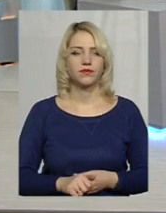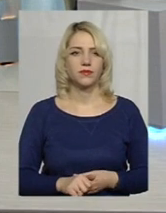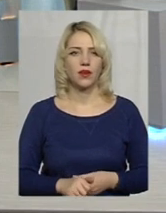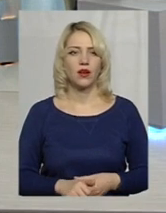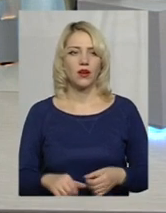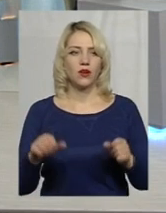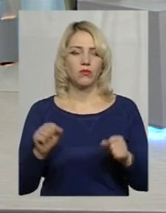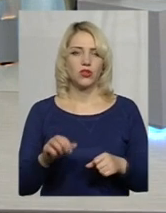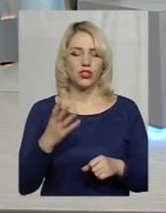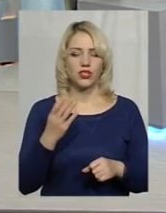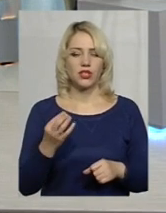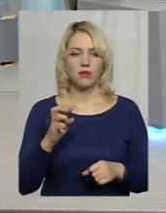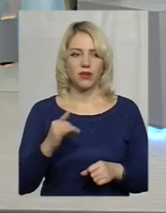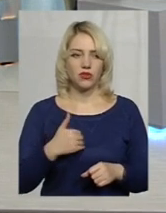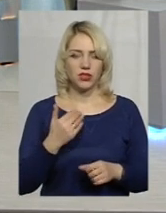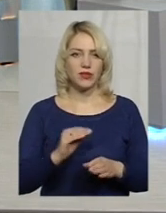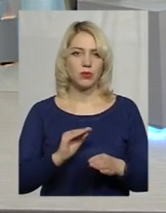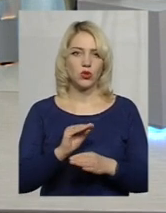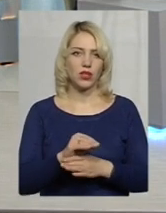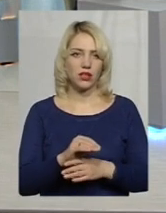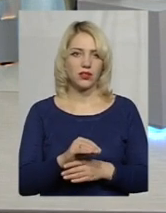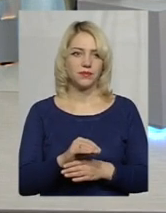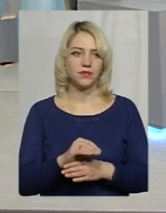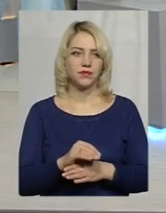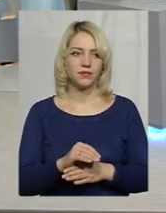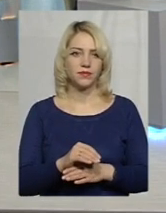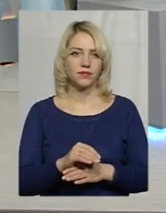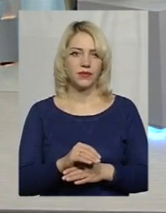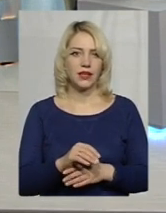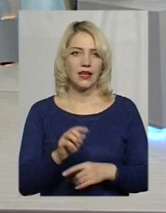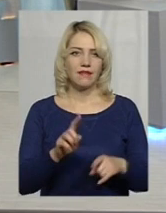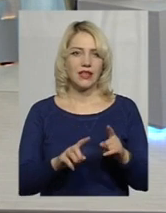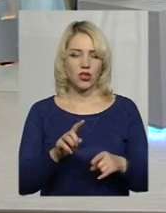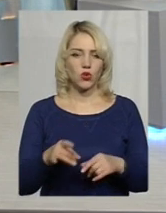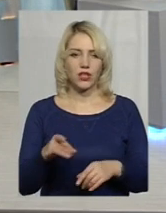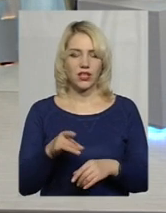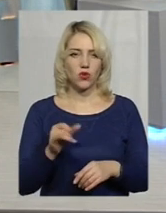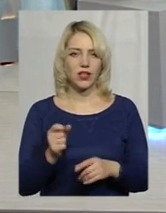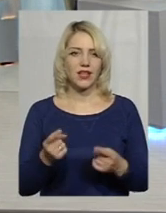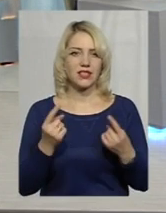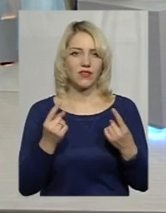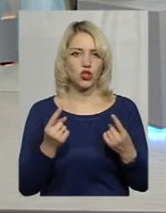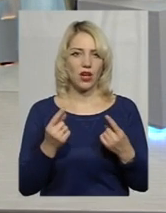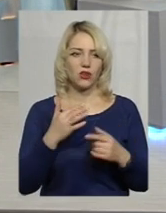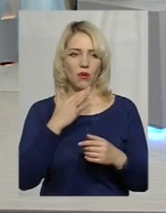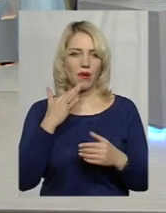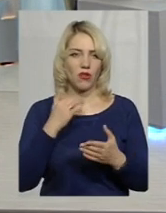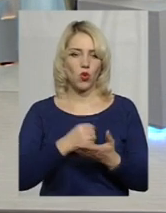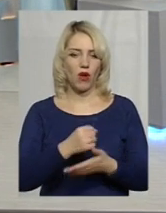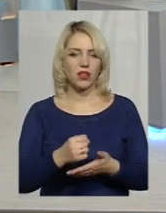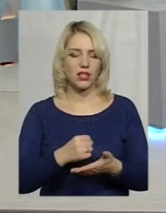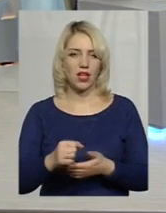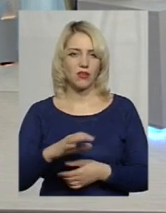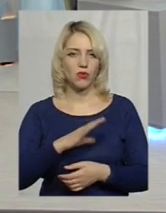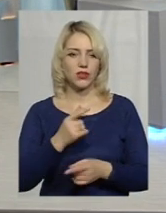ще би хотілося додати, в декількох регіонах, надзвичайно, багато кандидатів було,